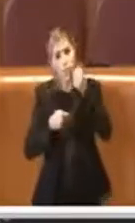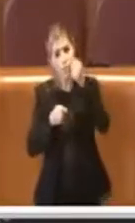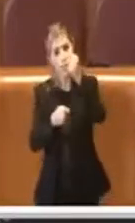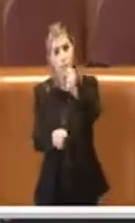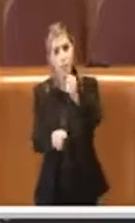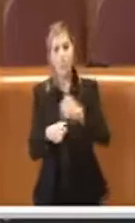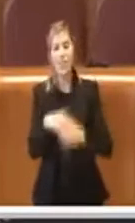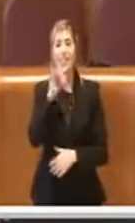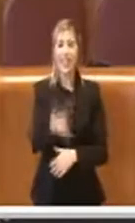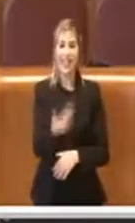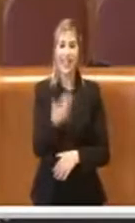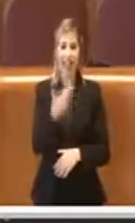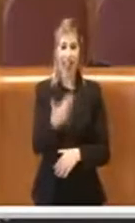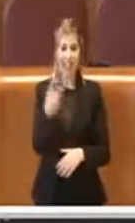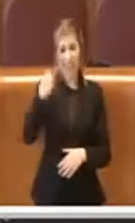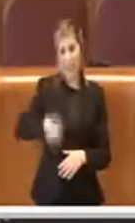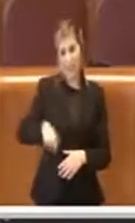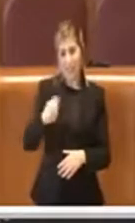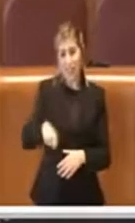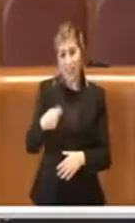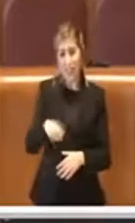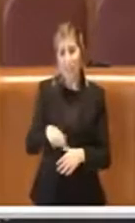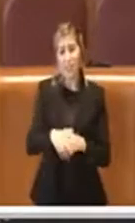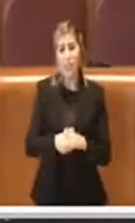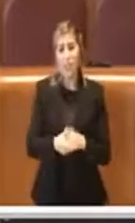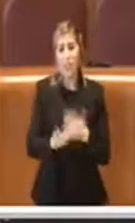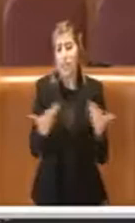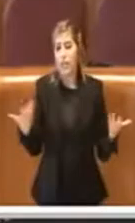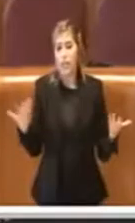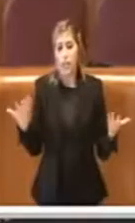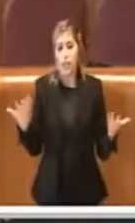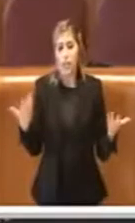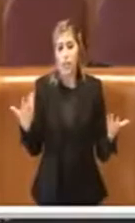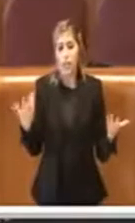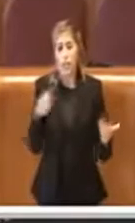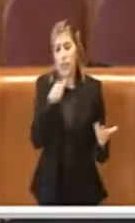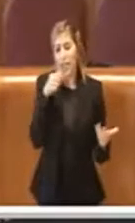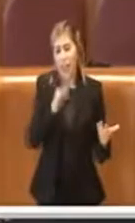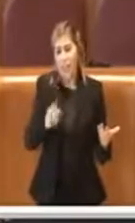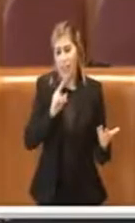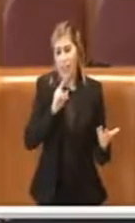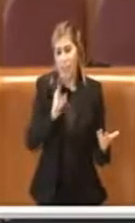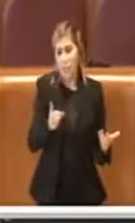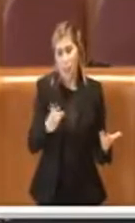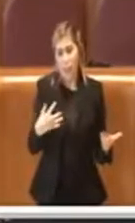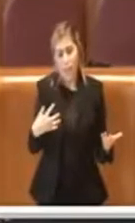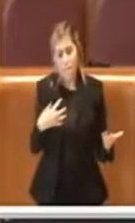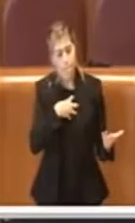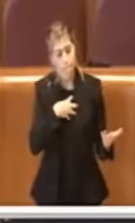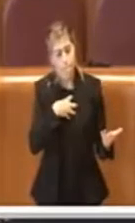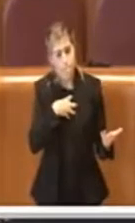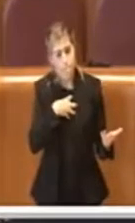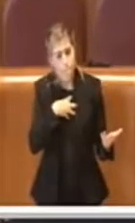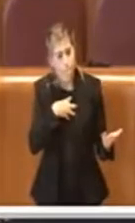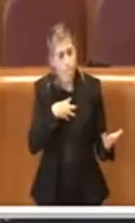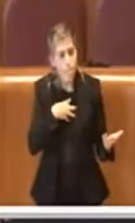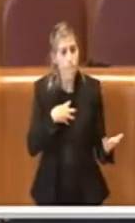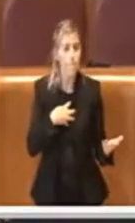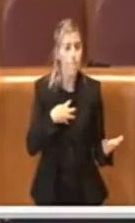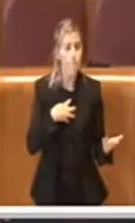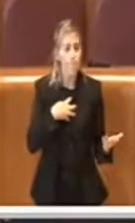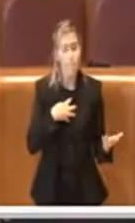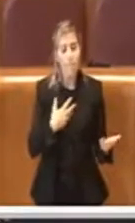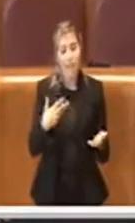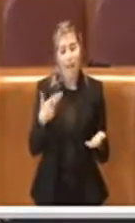Sì, grazie Presidente. Sono inutile dirlo, molto provato dagli esiti di questa